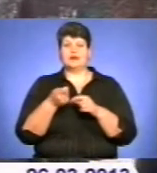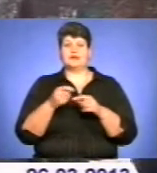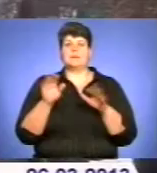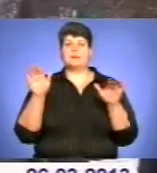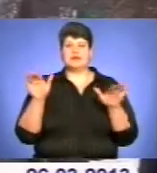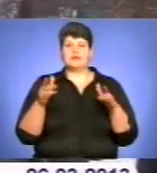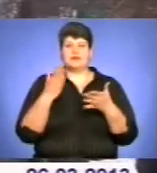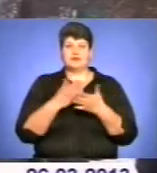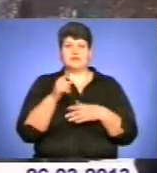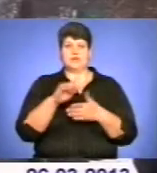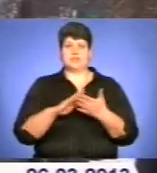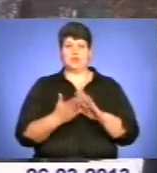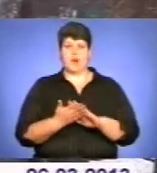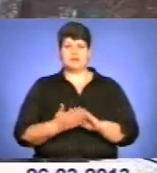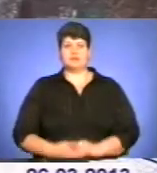такій ситуації.